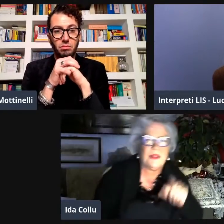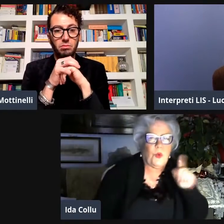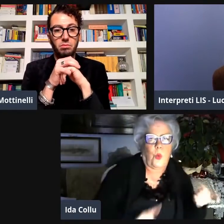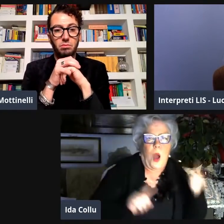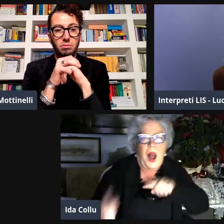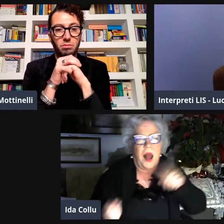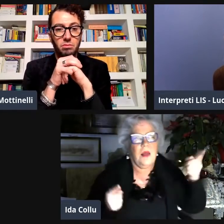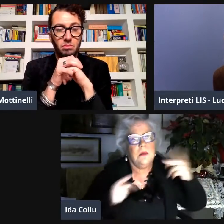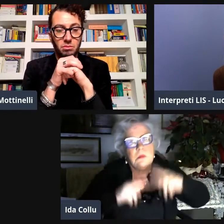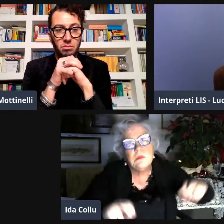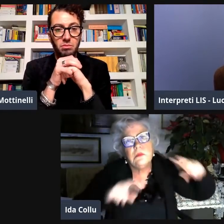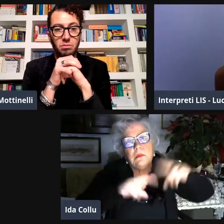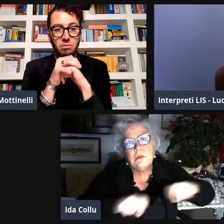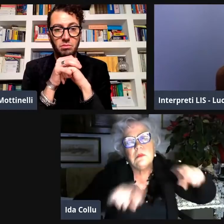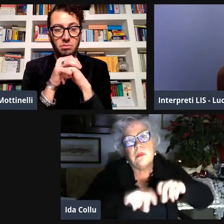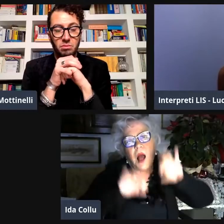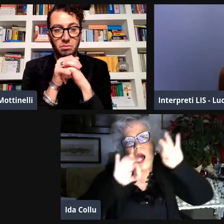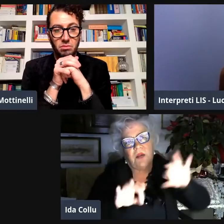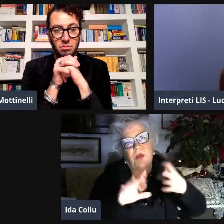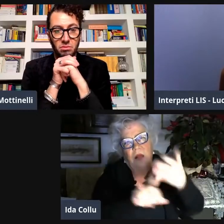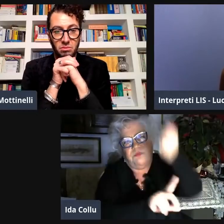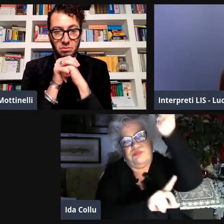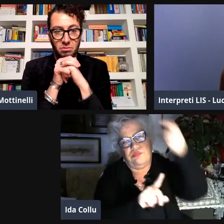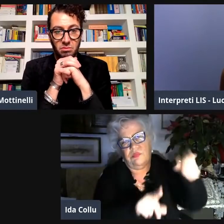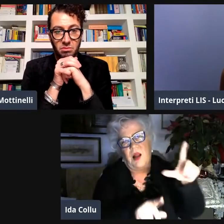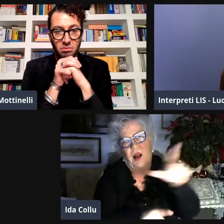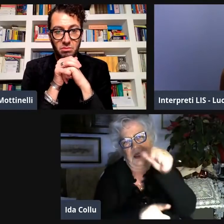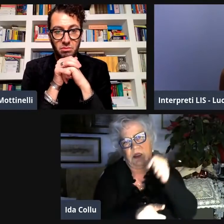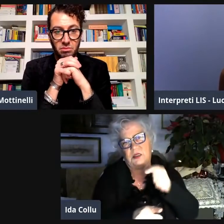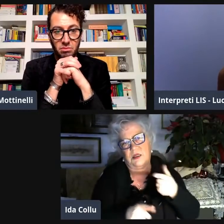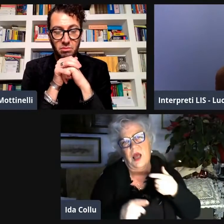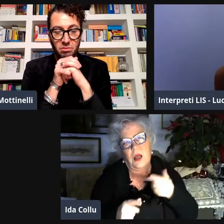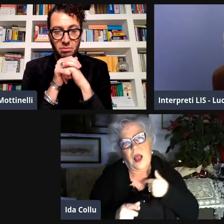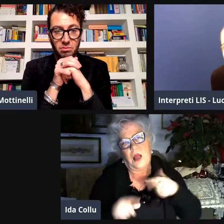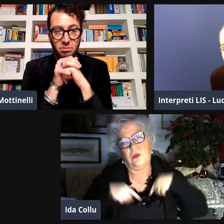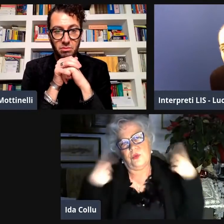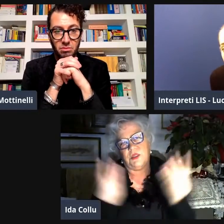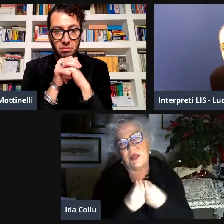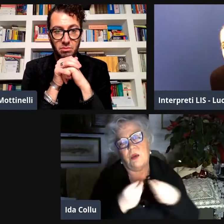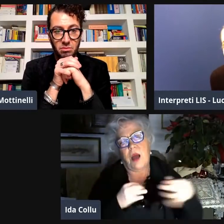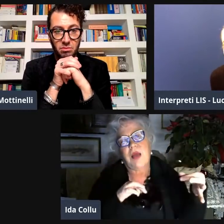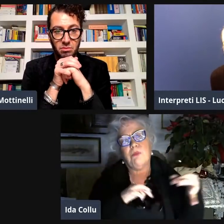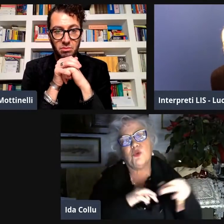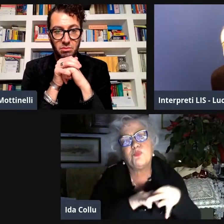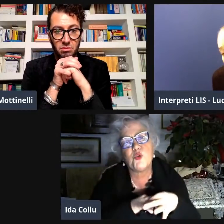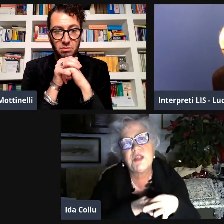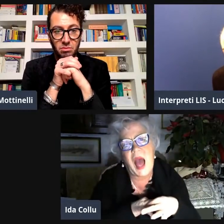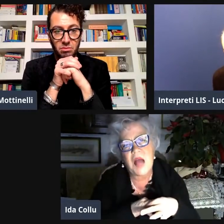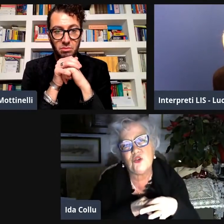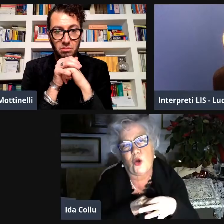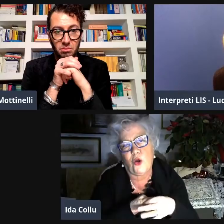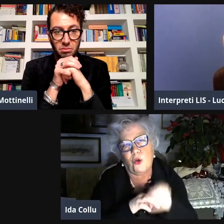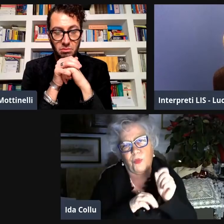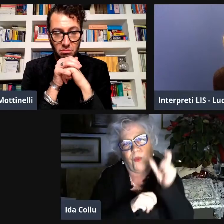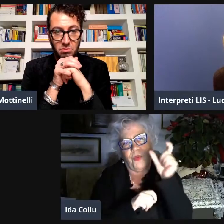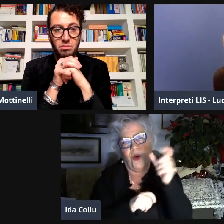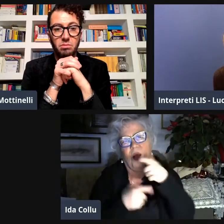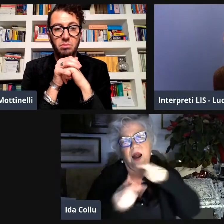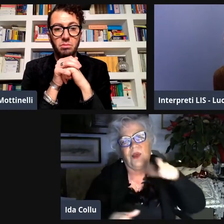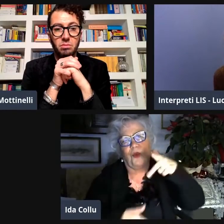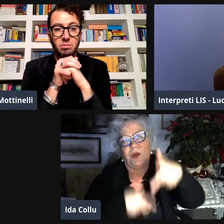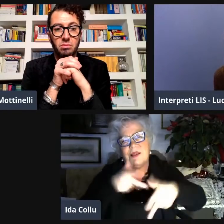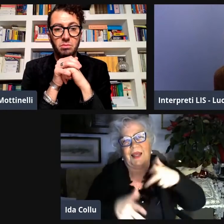che non poi che dovesse essere il linguaggio mimico gestuale o la lissa alla fine ha vinto la lissa